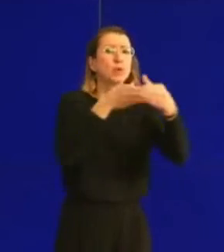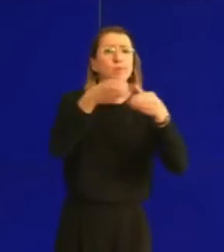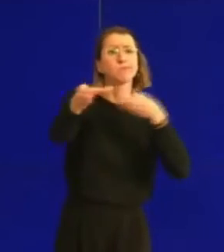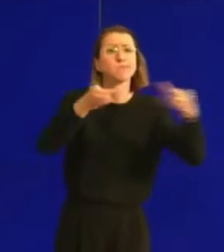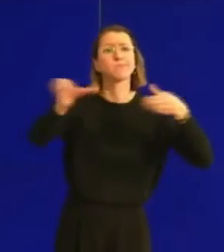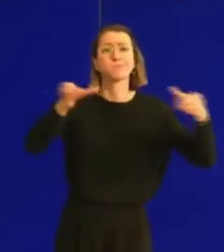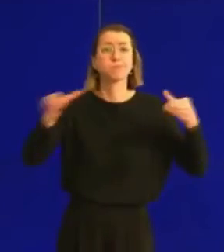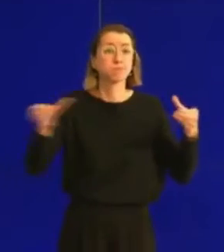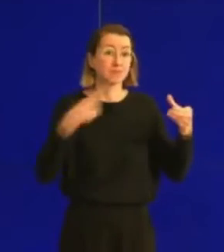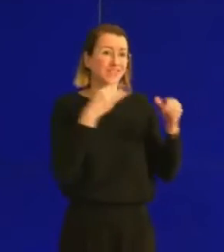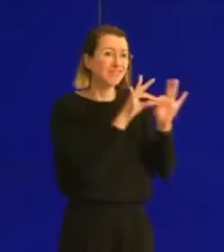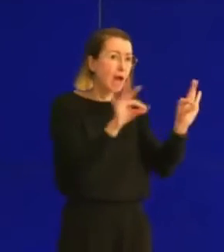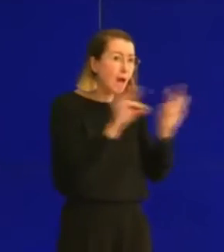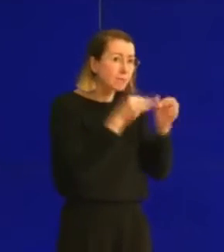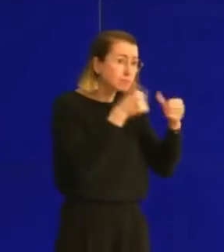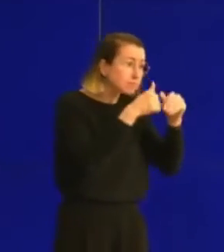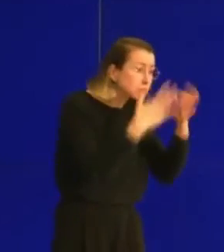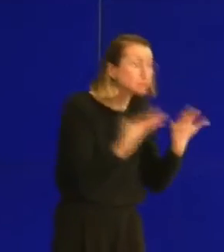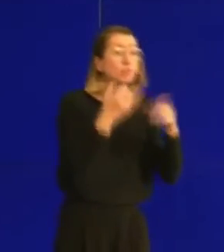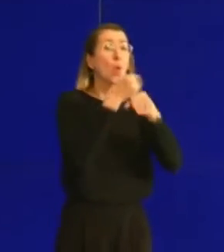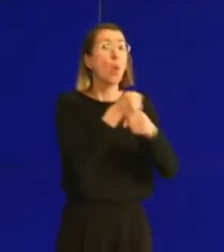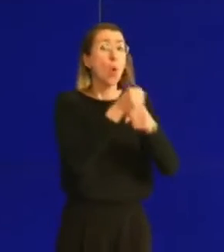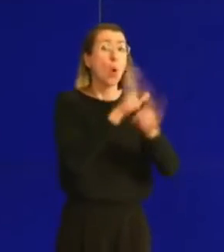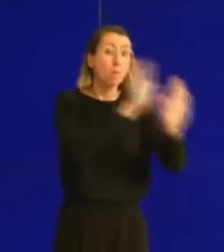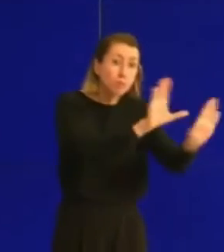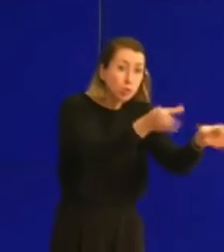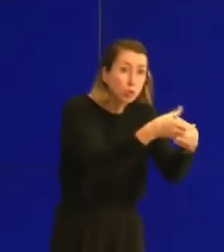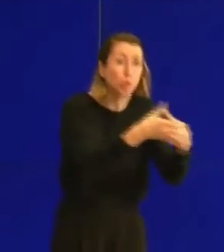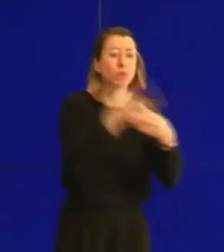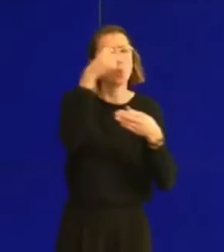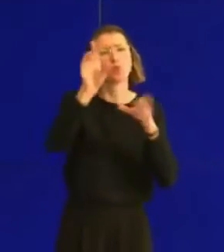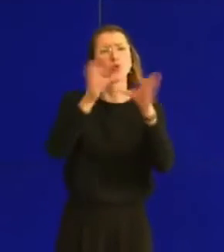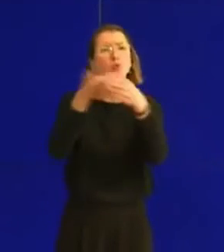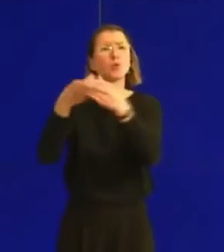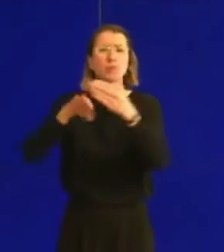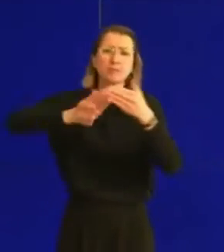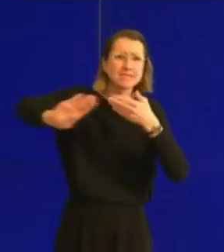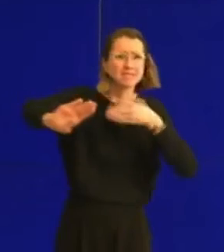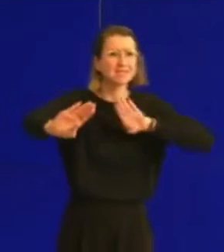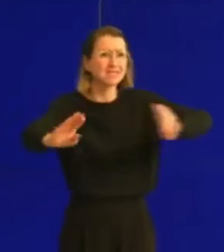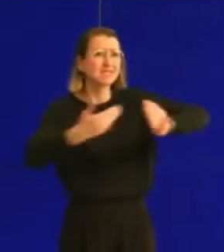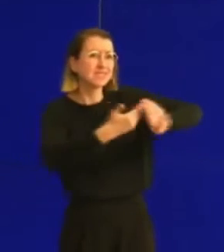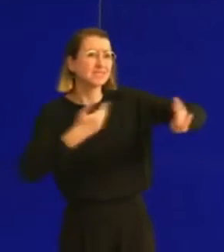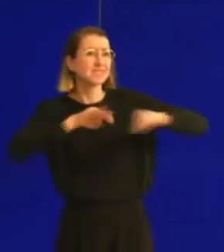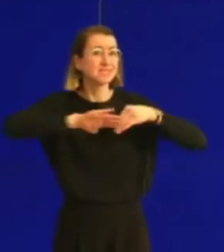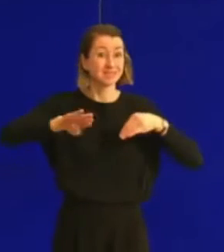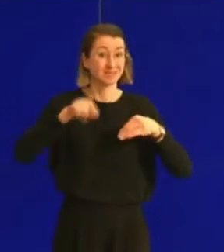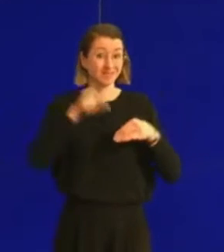familles, les maisons de repos par exemple, ou d'autres groupes qui au quotidien restent ensemble,